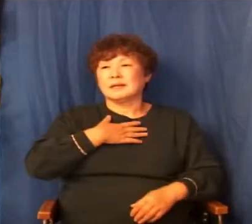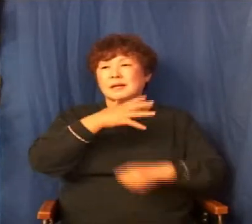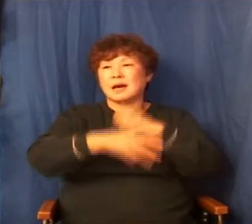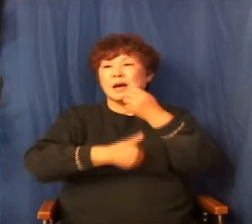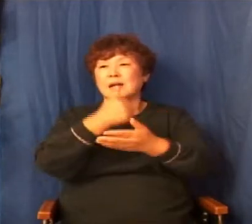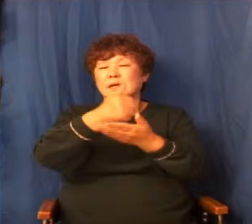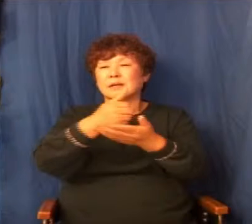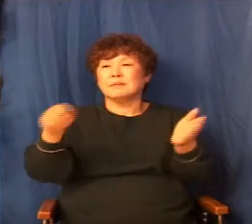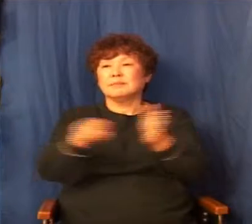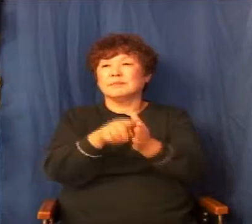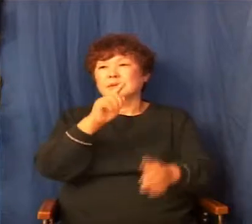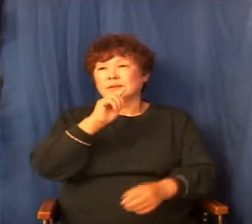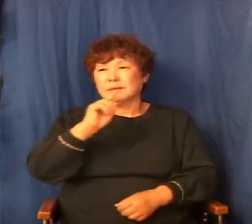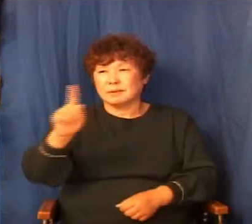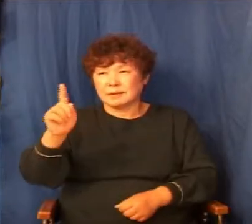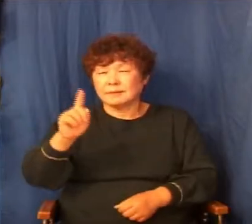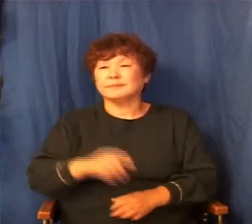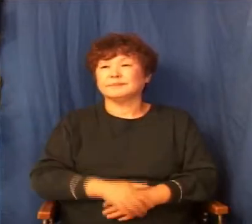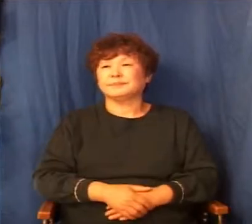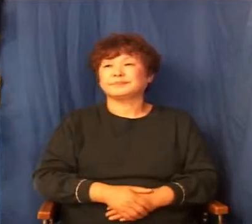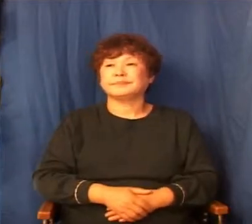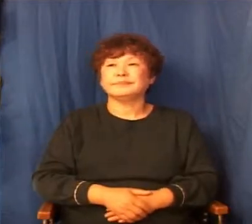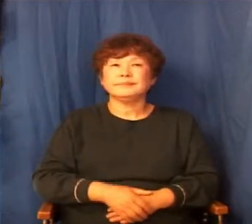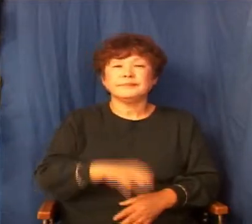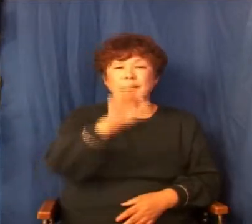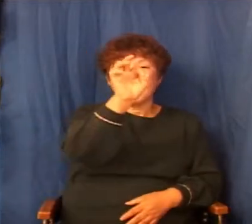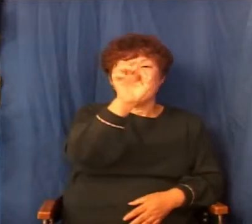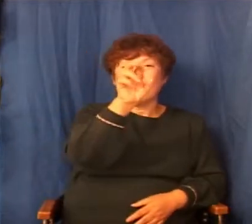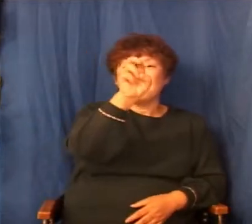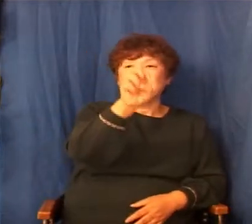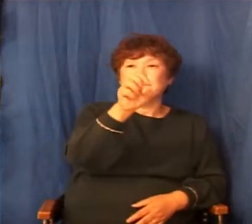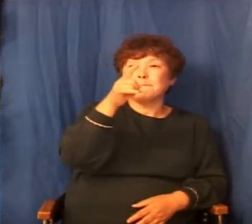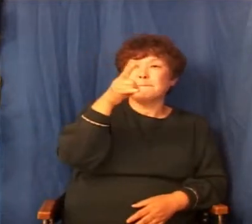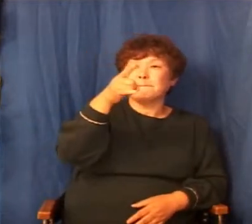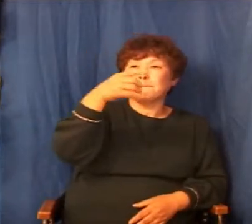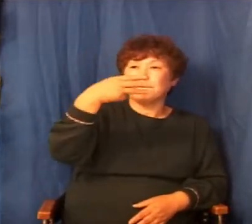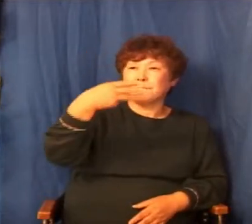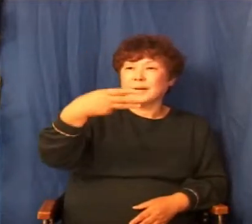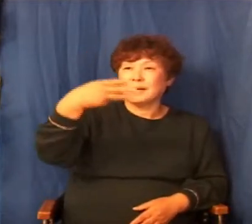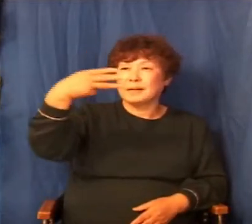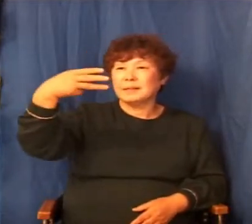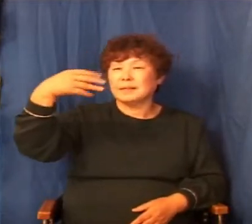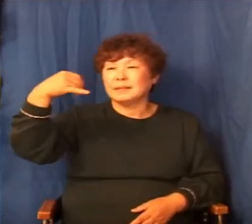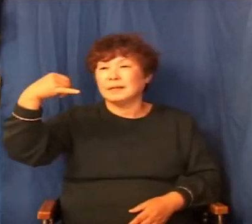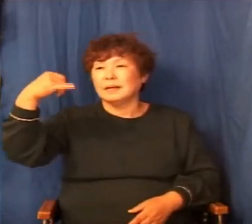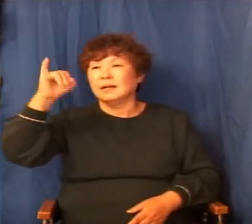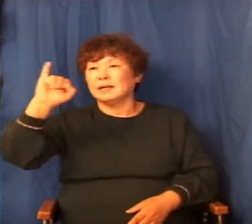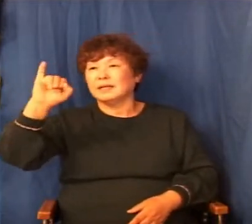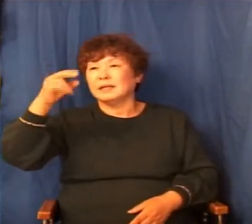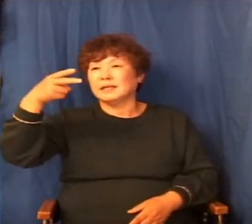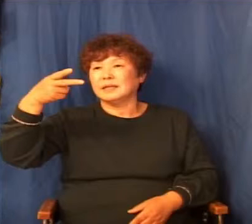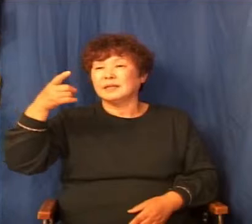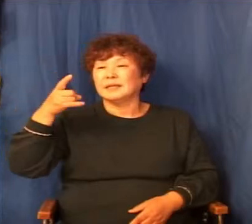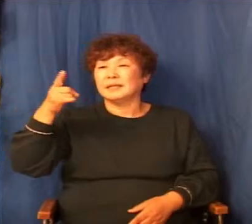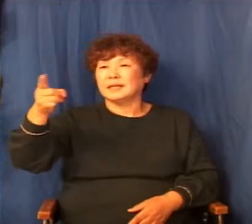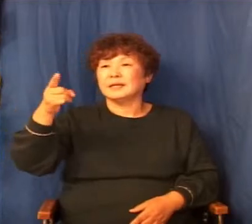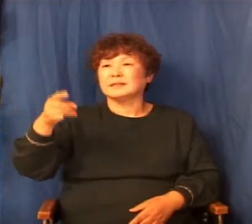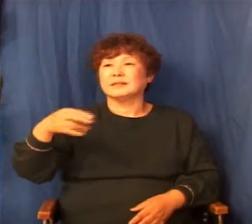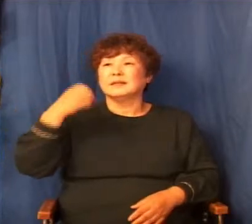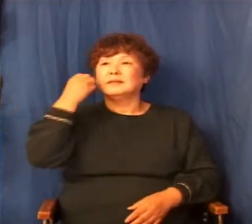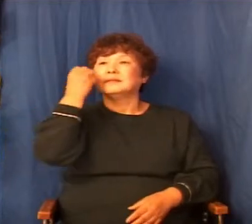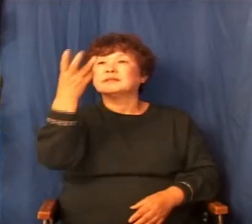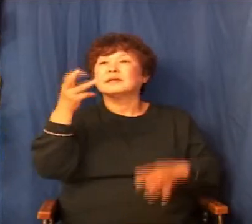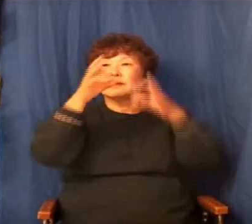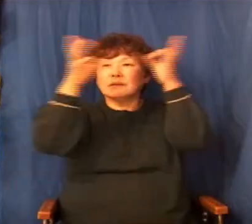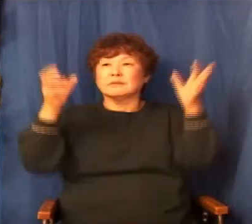바울이 로마로 가는 길에 멜리데라고 하는 섬에서 3개월을 머물게 됩니다. 3개월을. 그러니까